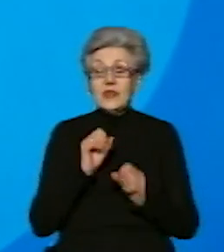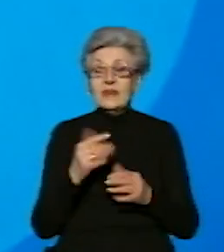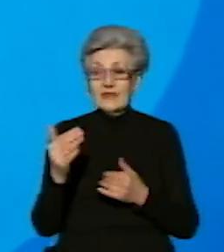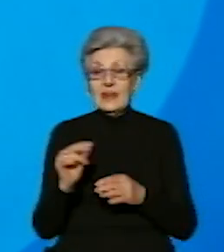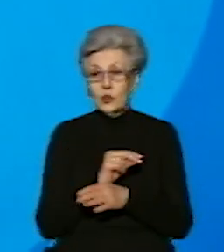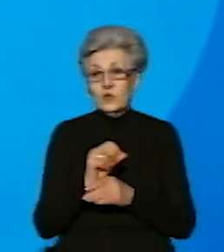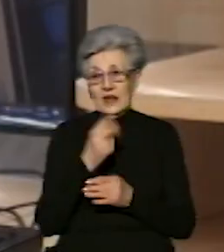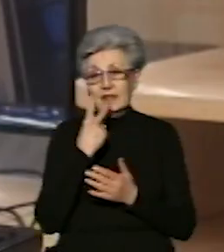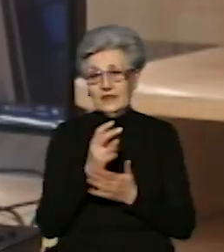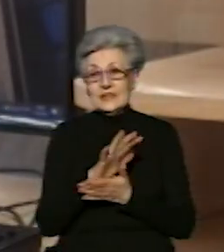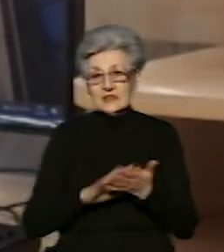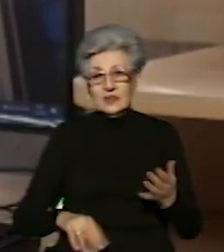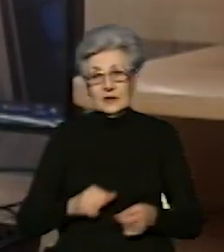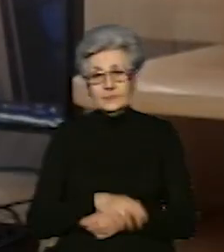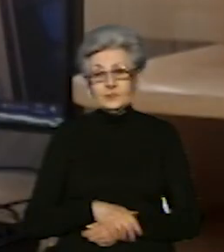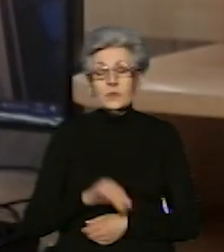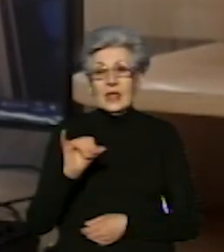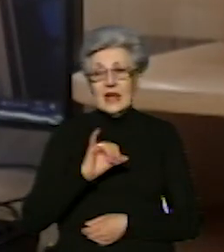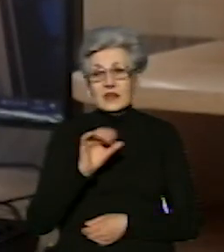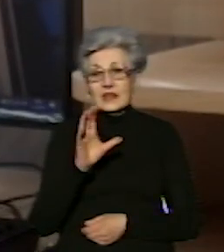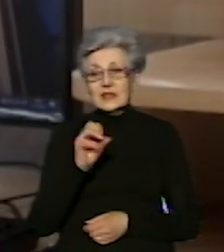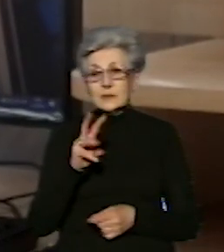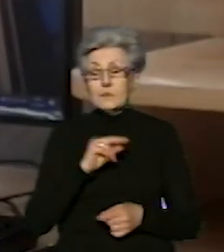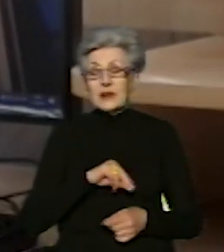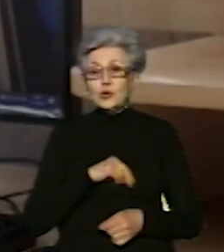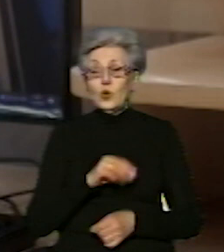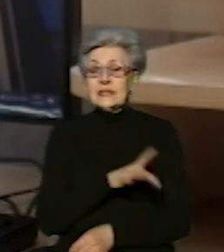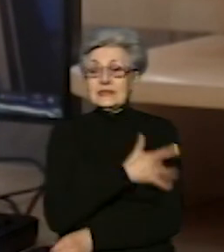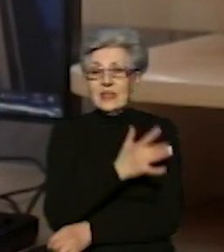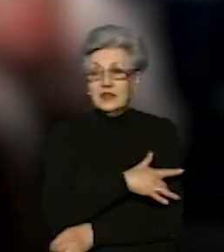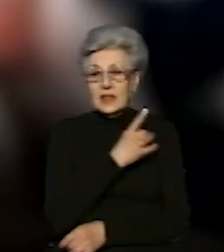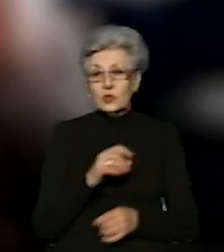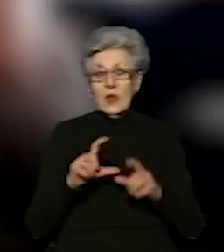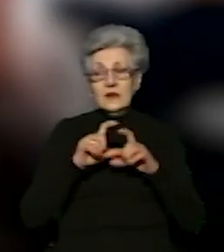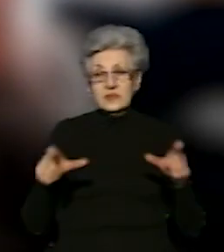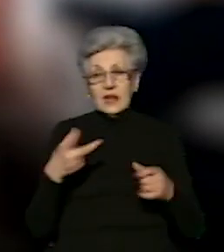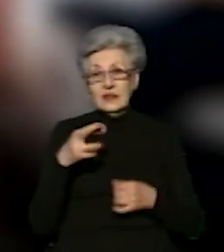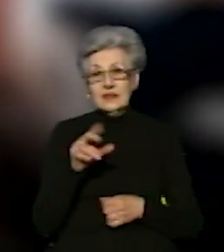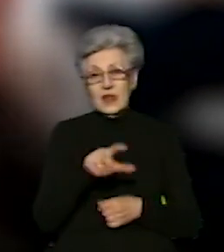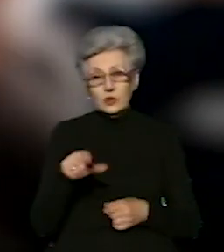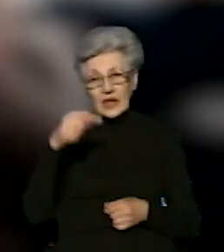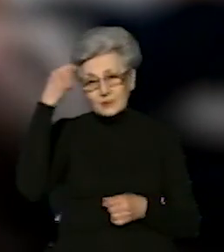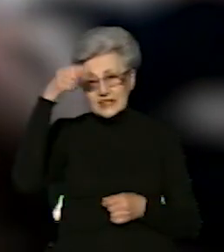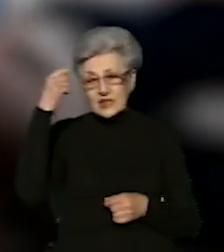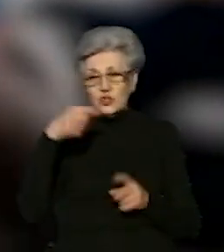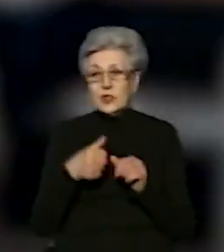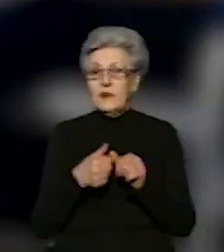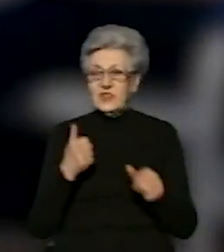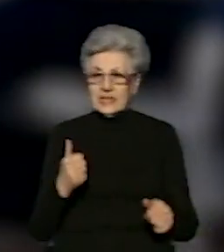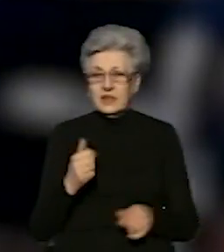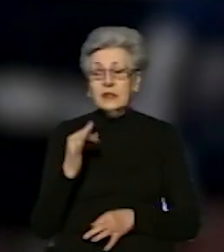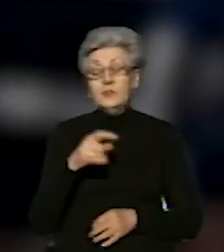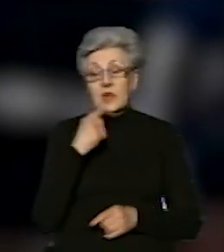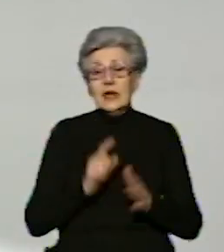дивіться далі. Ірина Семеренко працює санітаркою в закладі для людей з психічними відхиленнями в Ломбардії. Каже, на початку